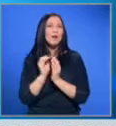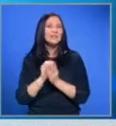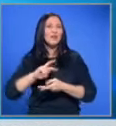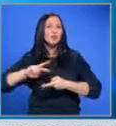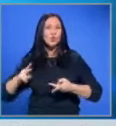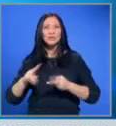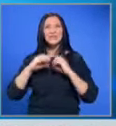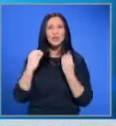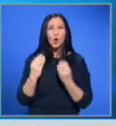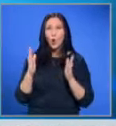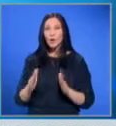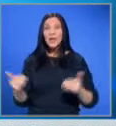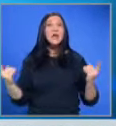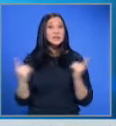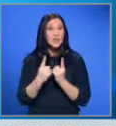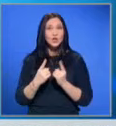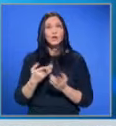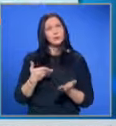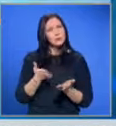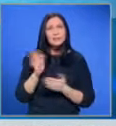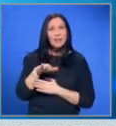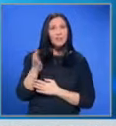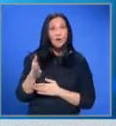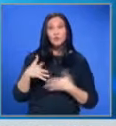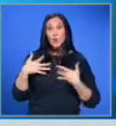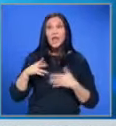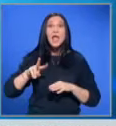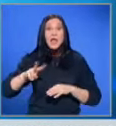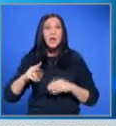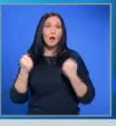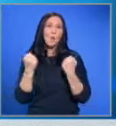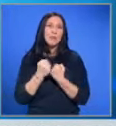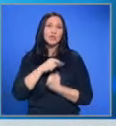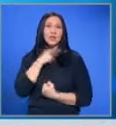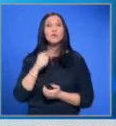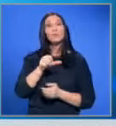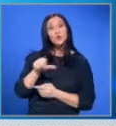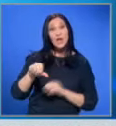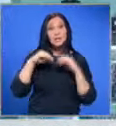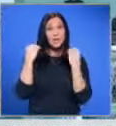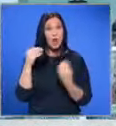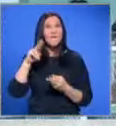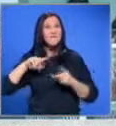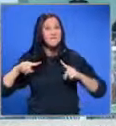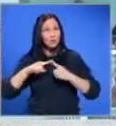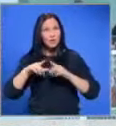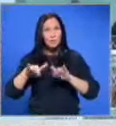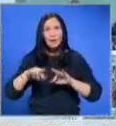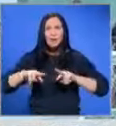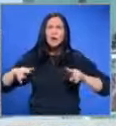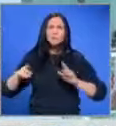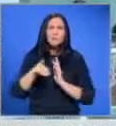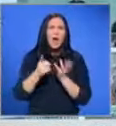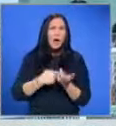конкретна среща е след негово изрично желание или ако матчът бъде обявен за рисков. Подчертава се също, че стадион Витоше е приемал редица клубове с голяма